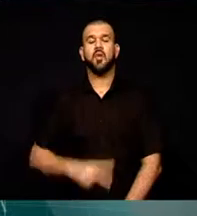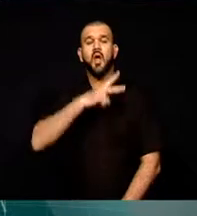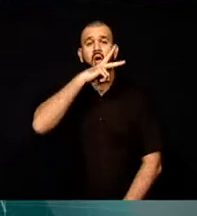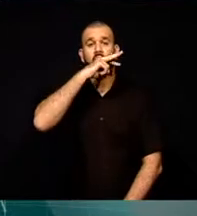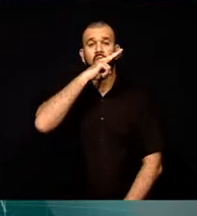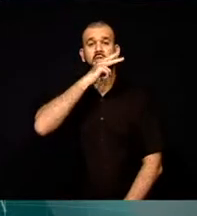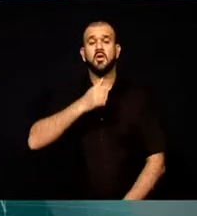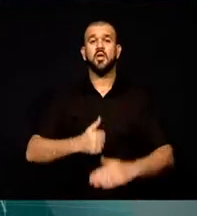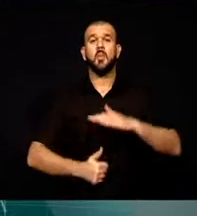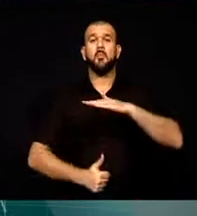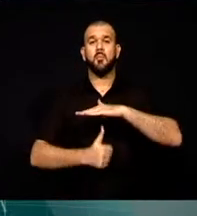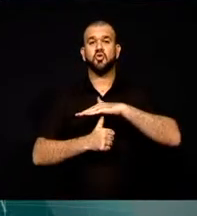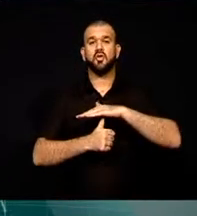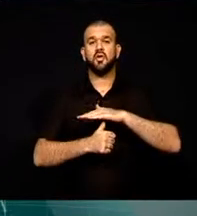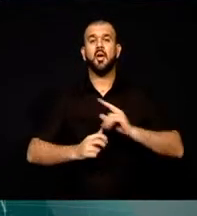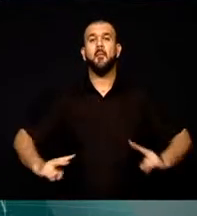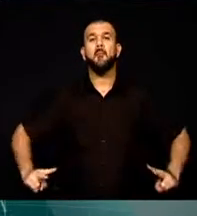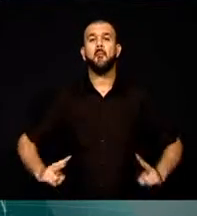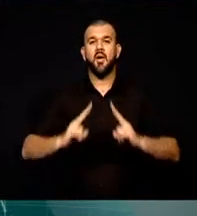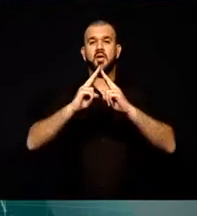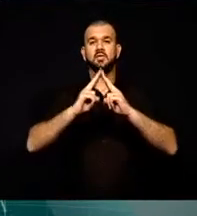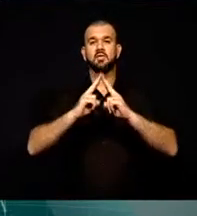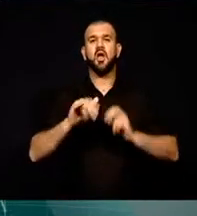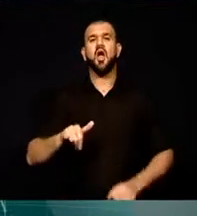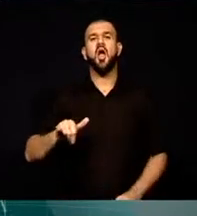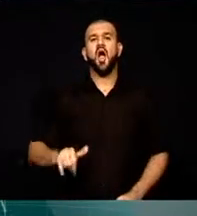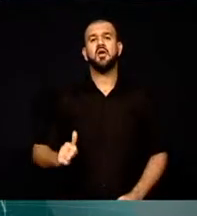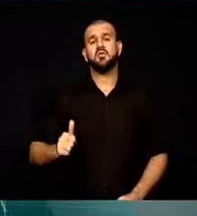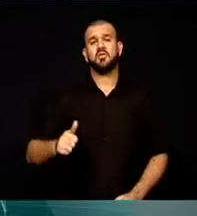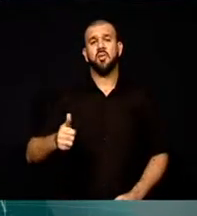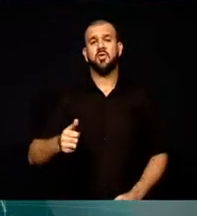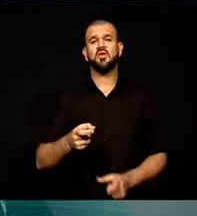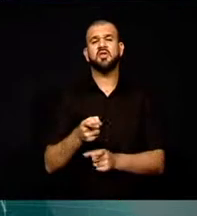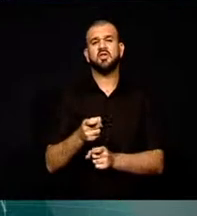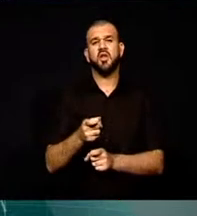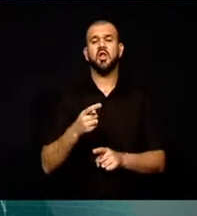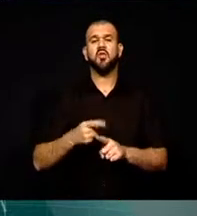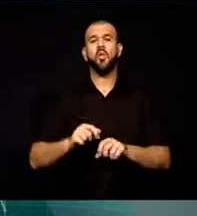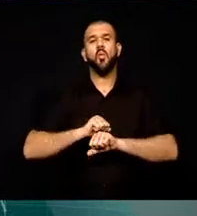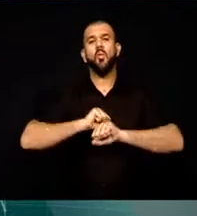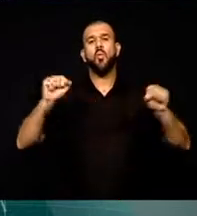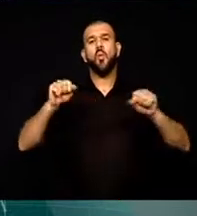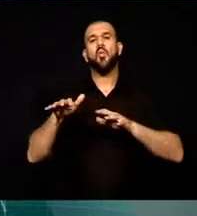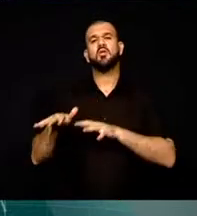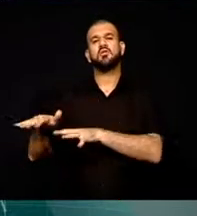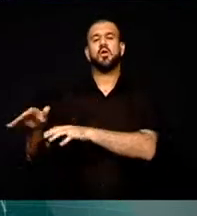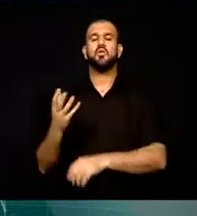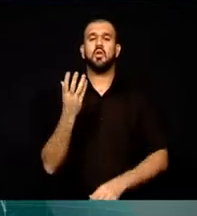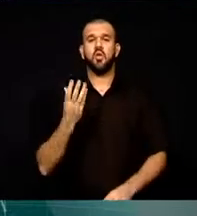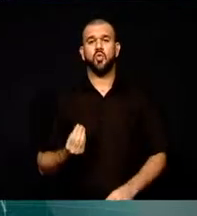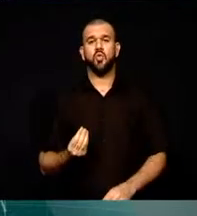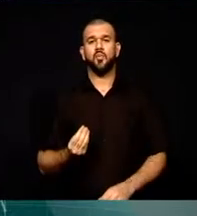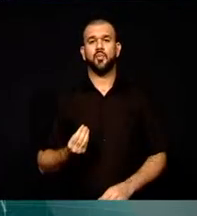Fransa'nın başkenti Paris, eş zamanlı silahlı ve bombalı